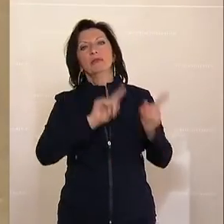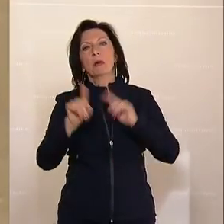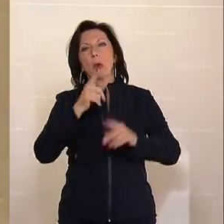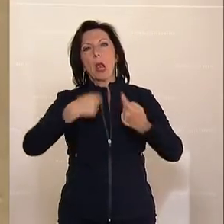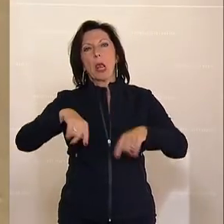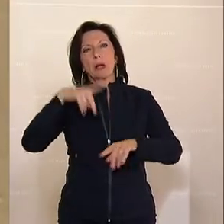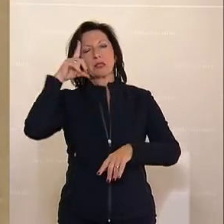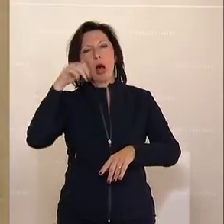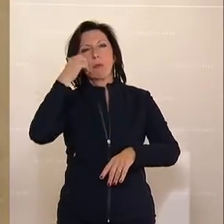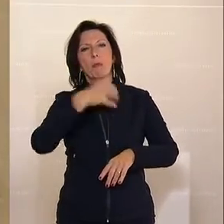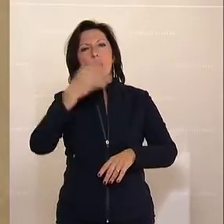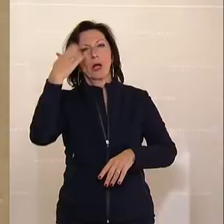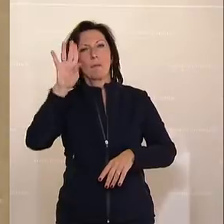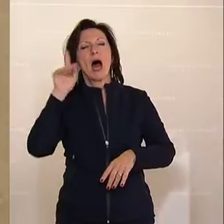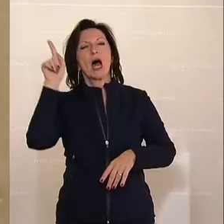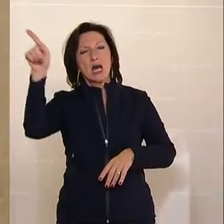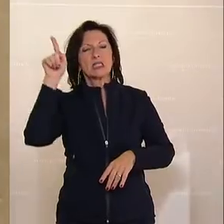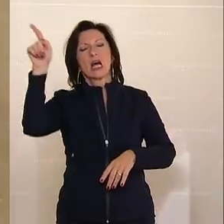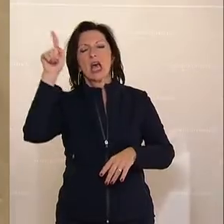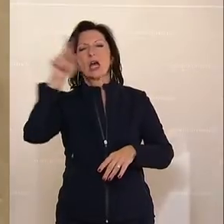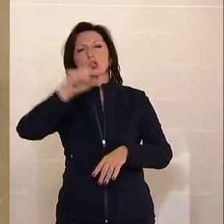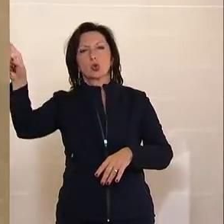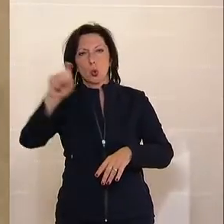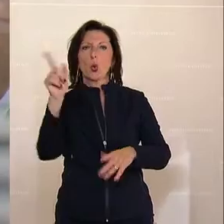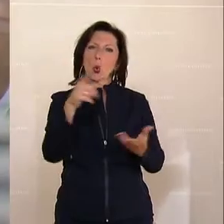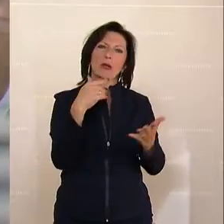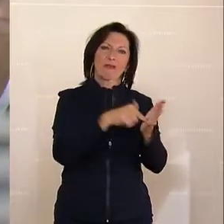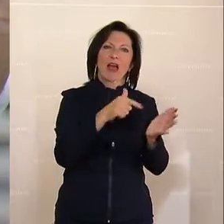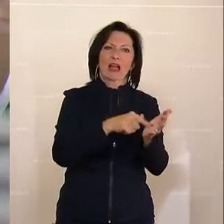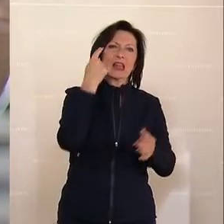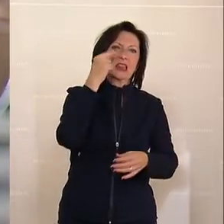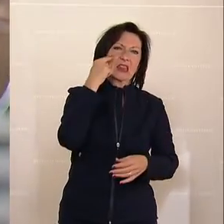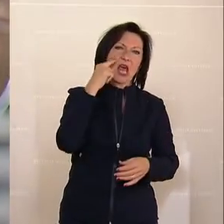Bürgermeister Ludwig Schulze, der als der Herr Wiederkehr nichts zusammengebracht hat, ist aber ein anderes Paar schwach.